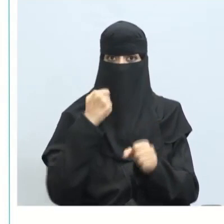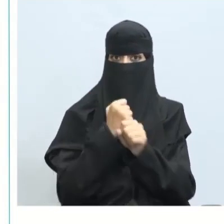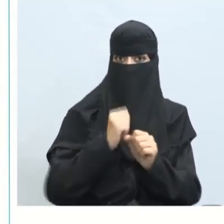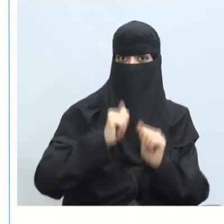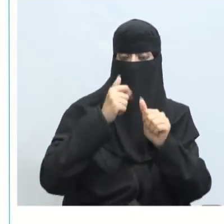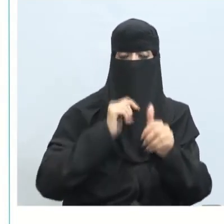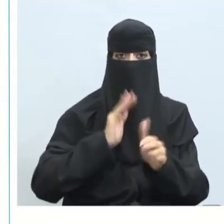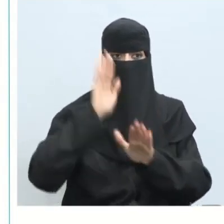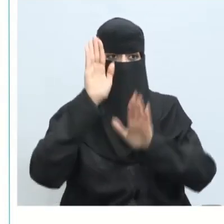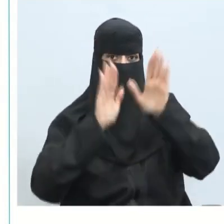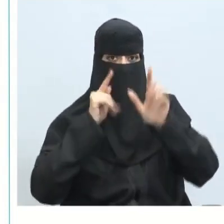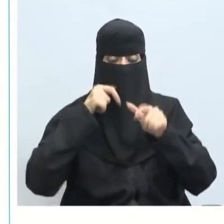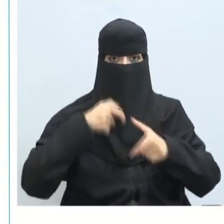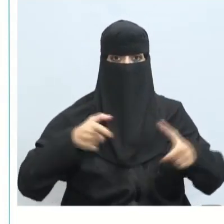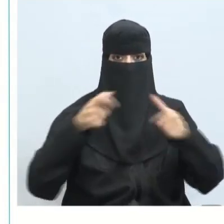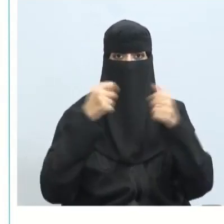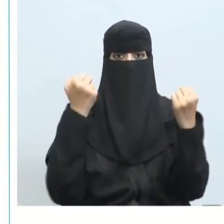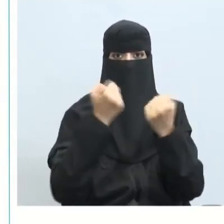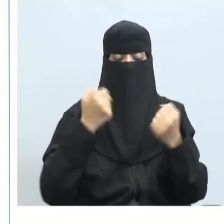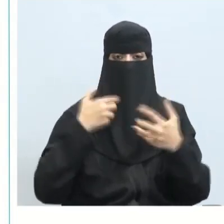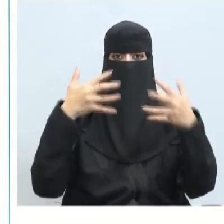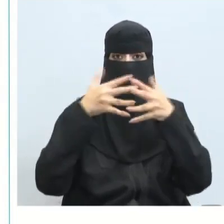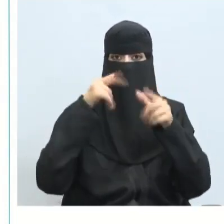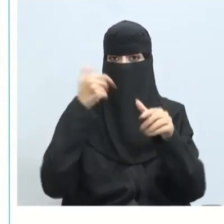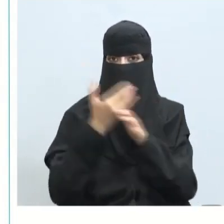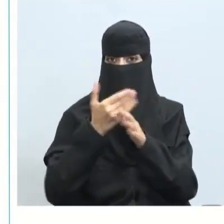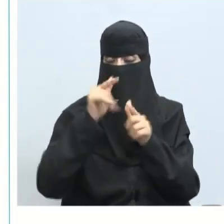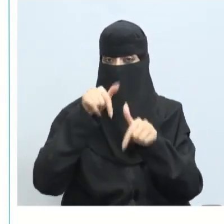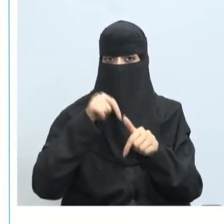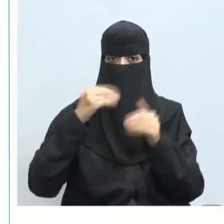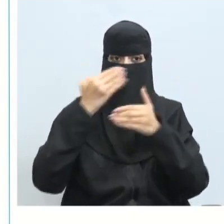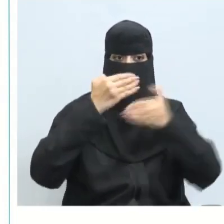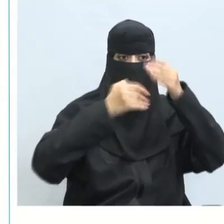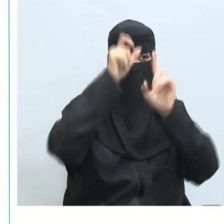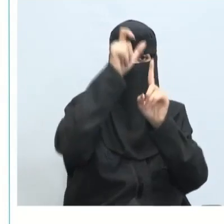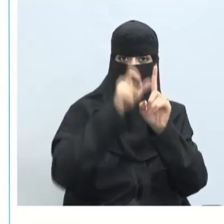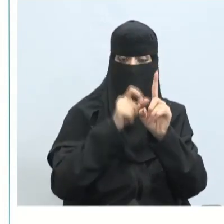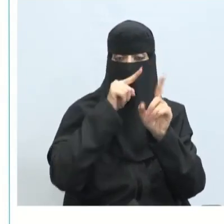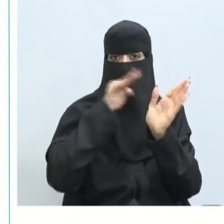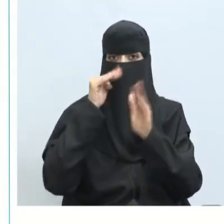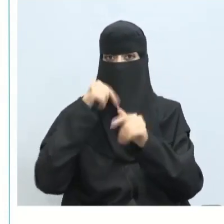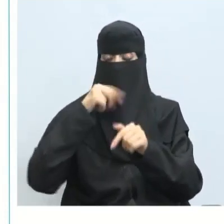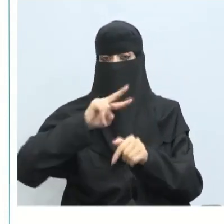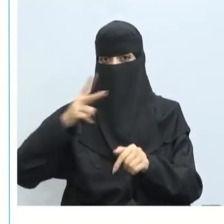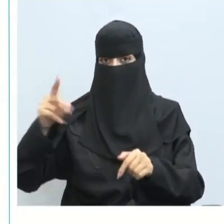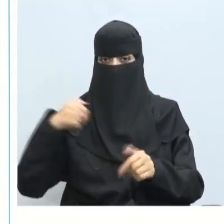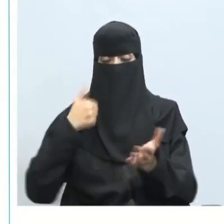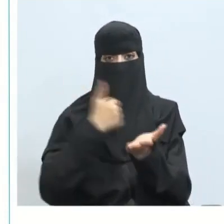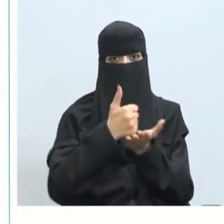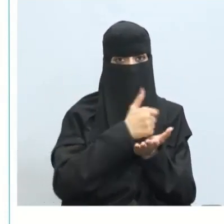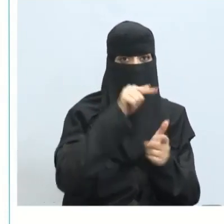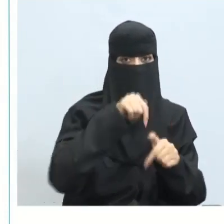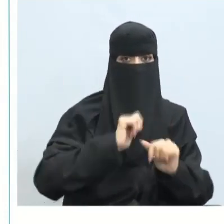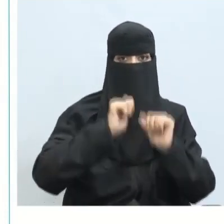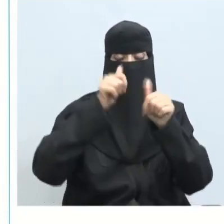أن يشارك في الأنشطة يشارك في المضغوطات كل ذلك لكي تبنى الشخصية بتعدد الألماط ويكون